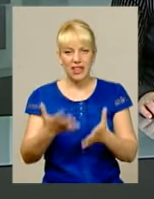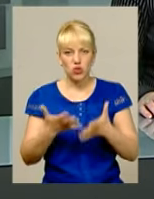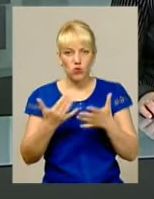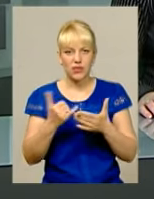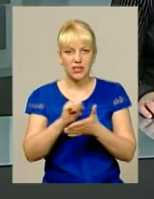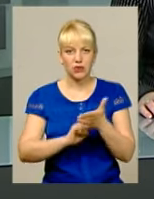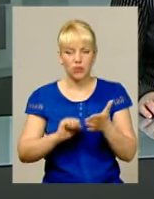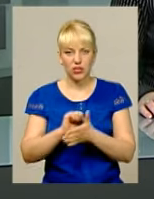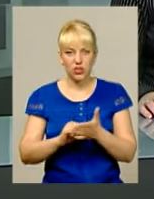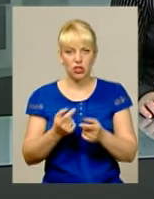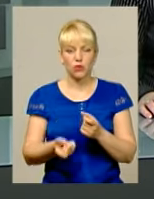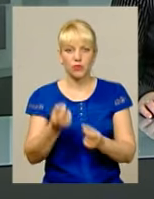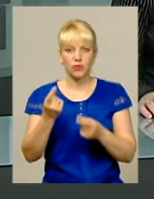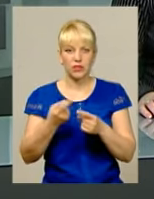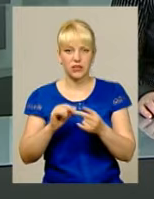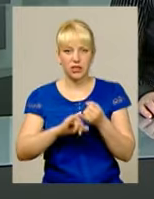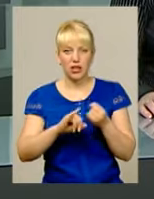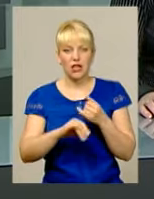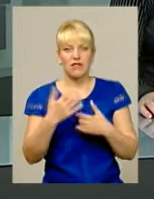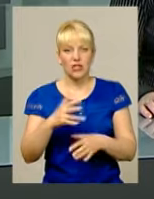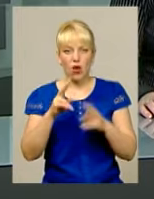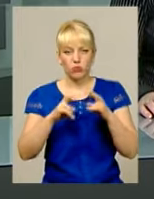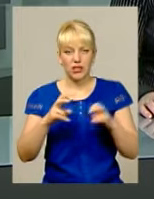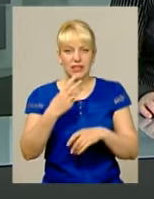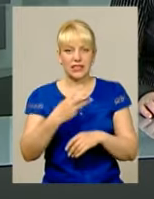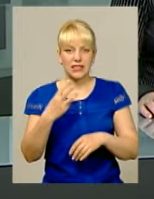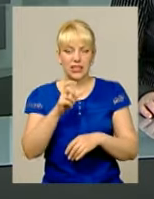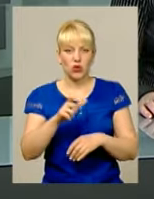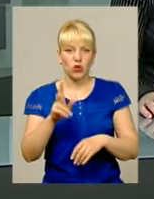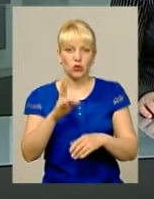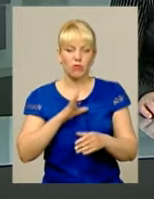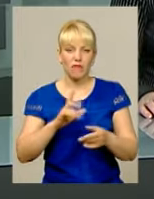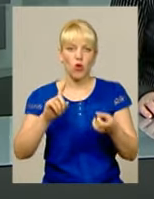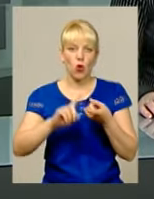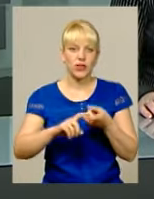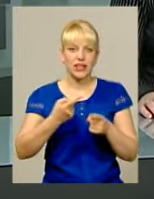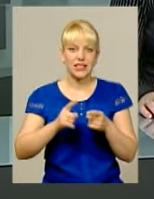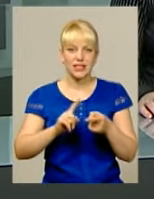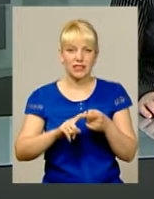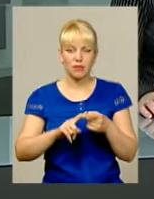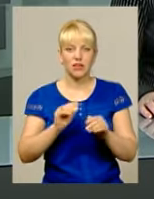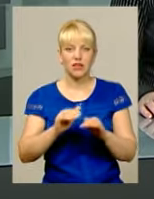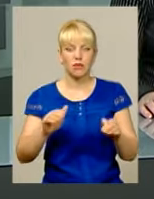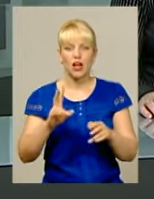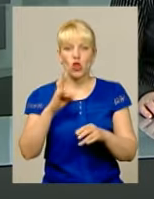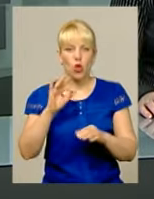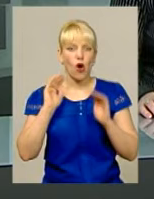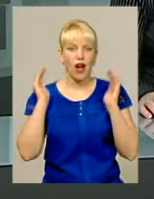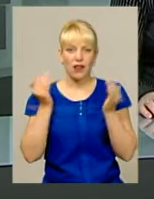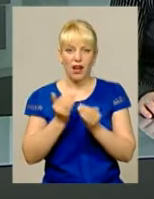інфекції Вже обстежено 33 особи, які мали контакт з хворими дітьми. Карантин у дитсадку не оголошено